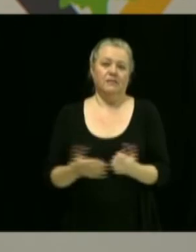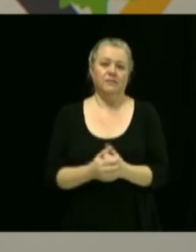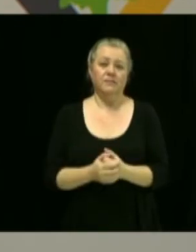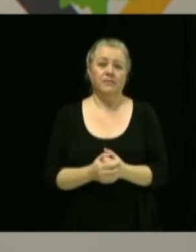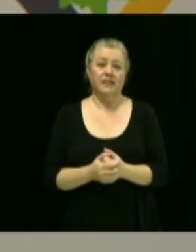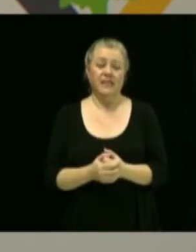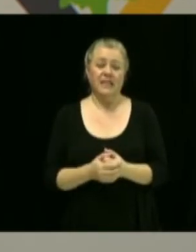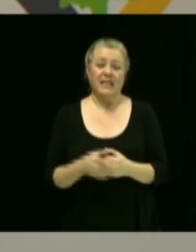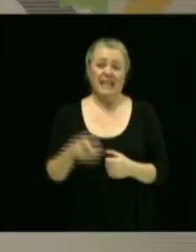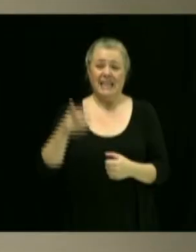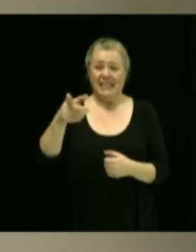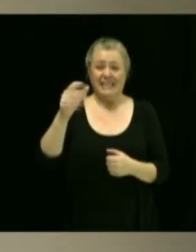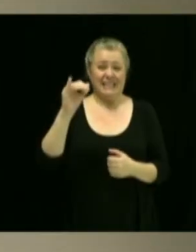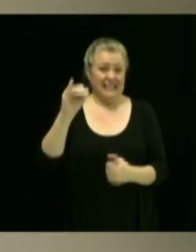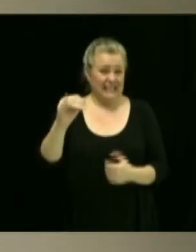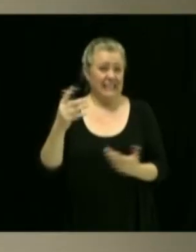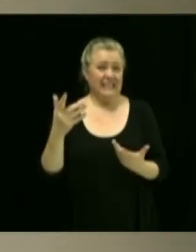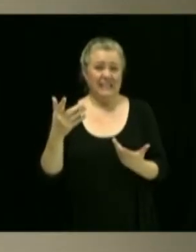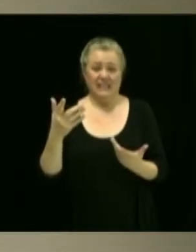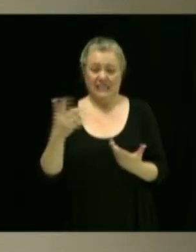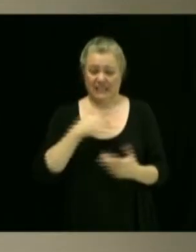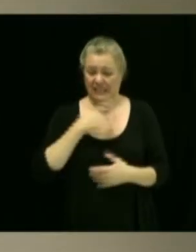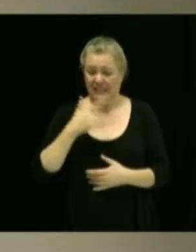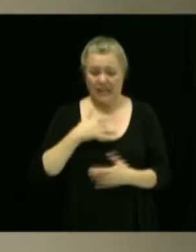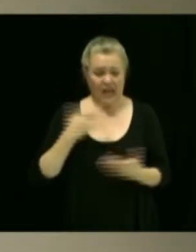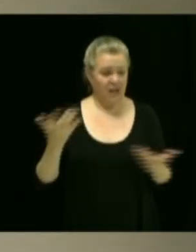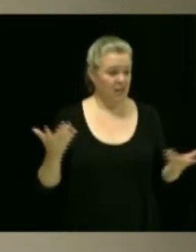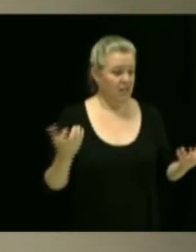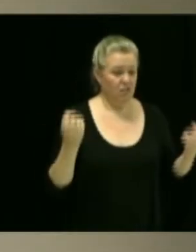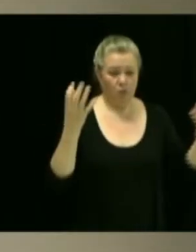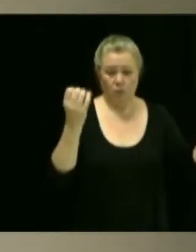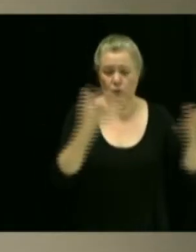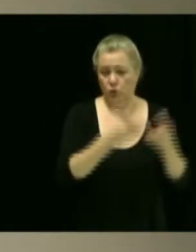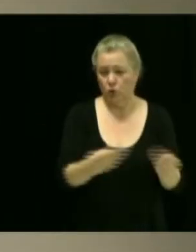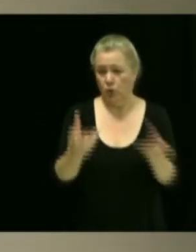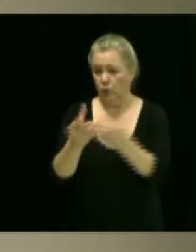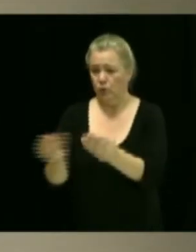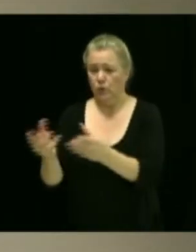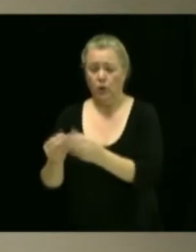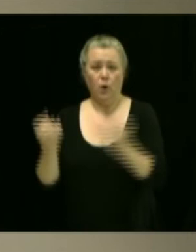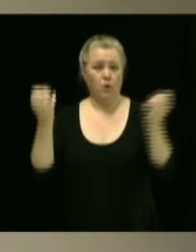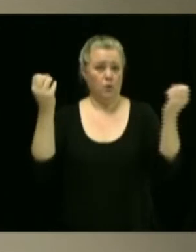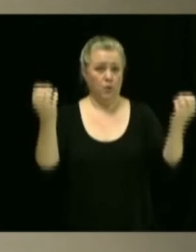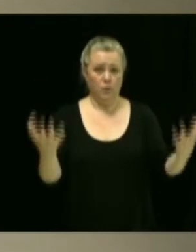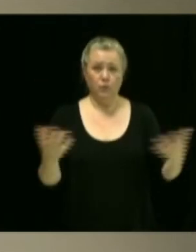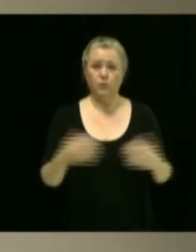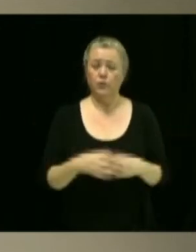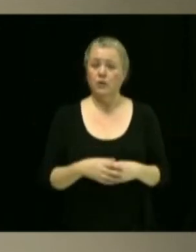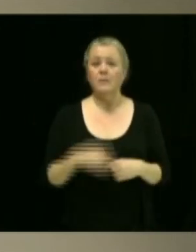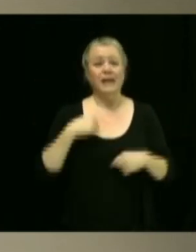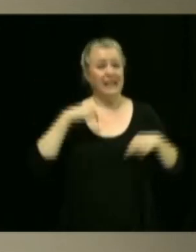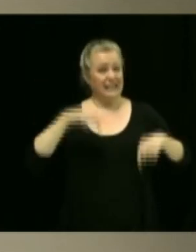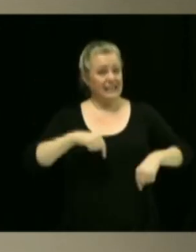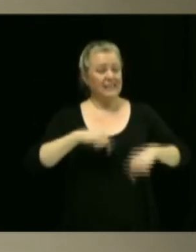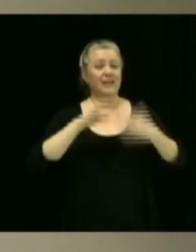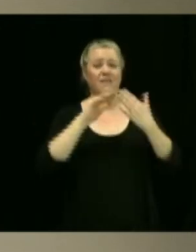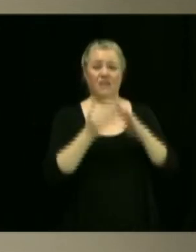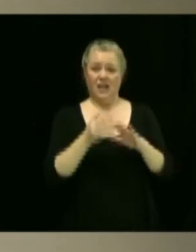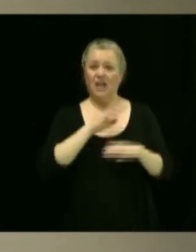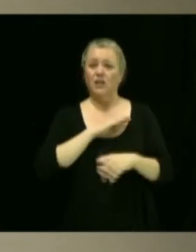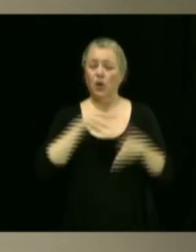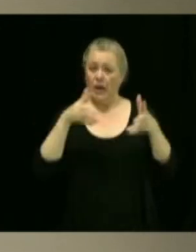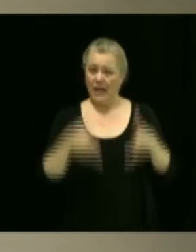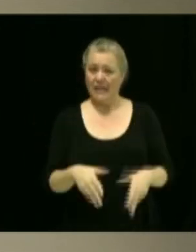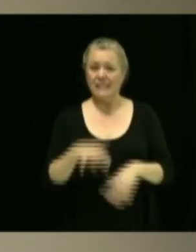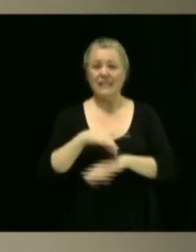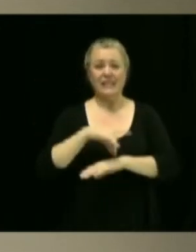ressources, nous, on en a discuté en conseil. On a encore des terrains que la ville pourrait potentiellement mettre à votre disposition.